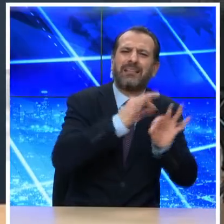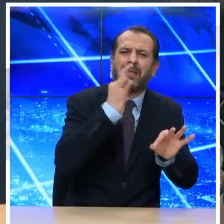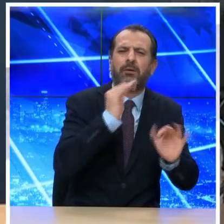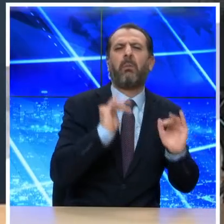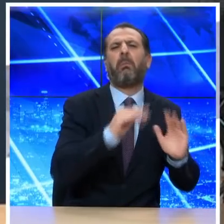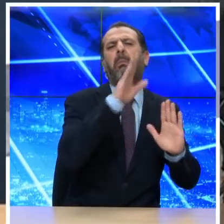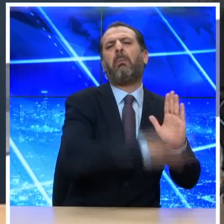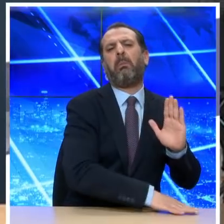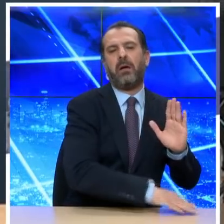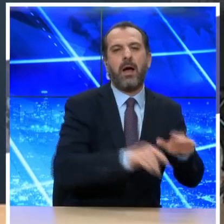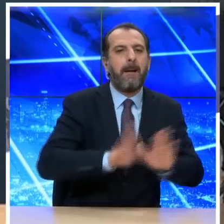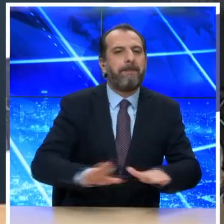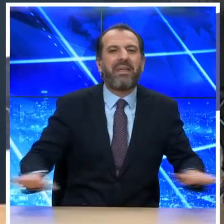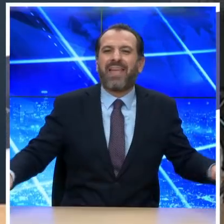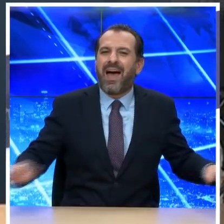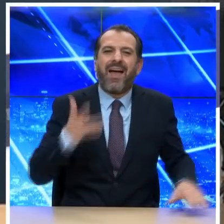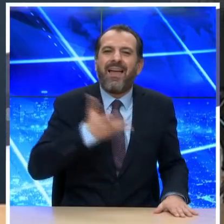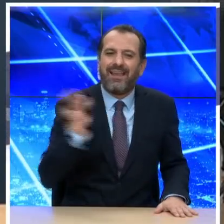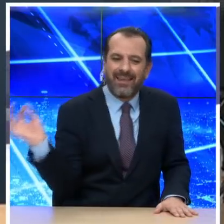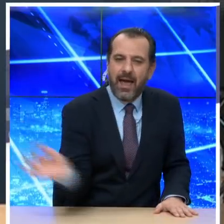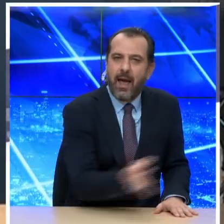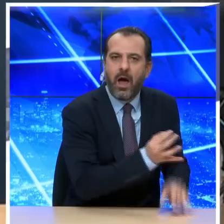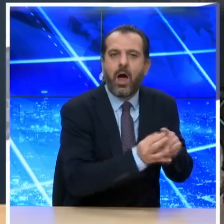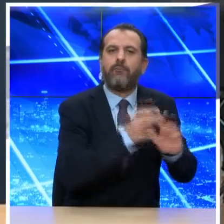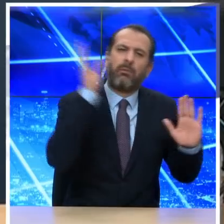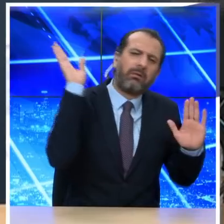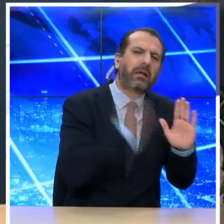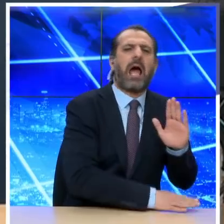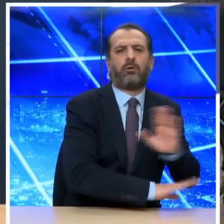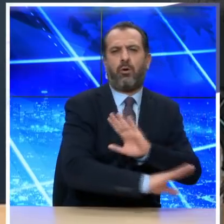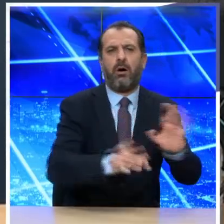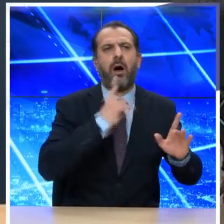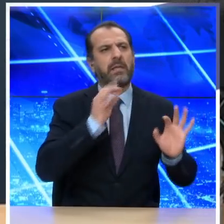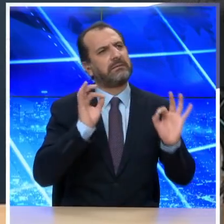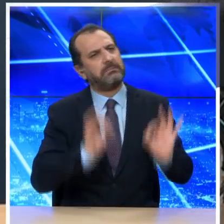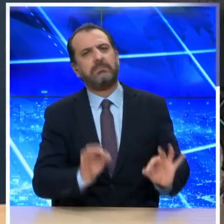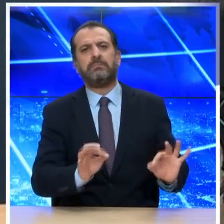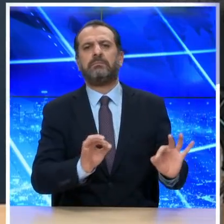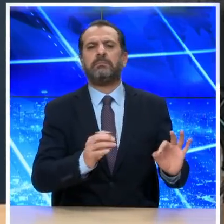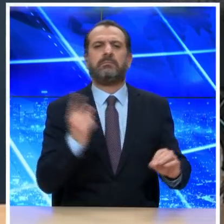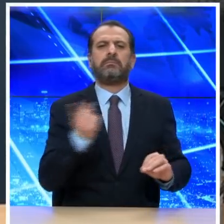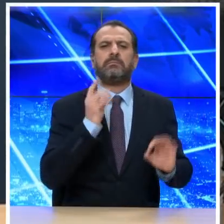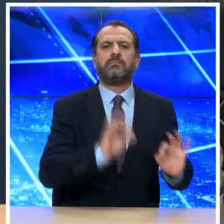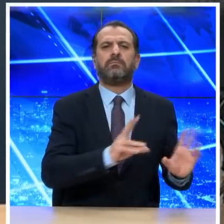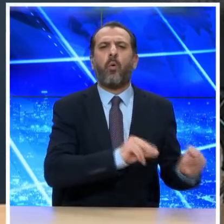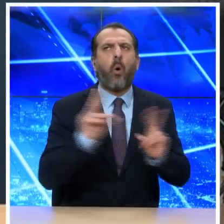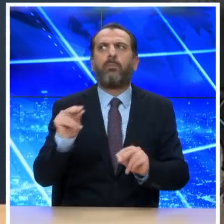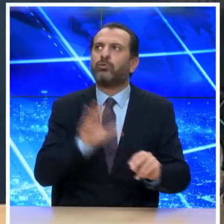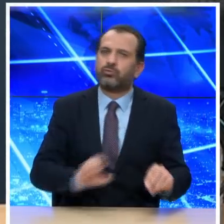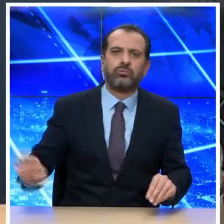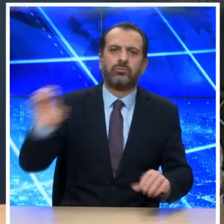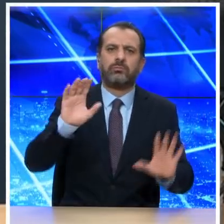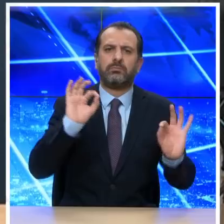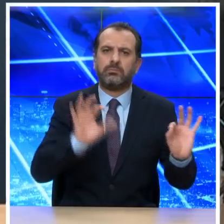ενώ η ηλικιακή ομάδα των παιδιών εξακολουθεί να διατηρεί τα χαμηλά επίπεδα στα πλαίσια της σχετικής επίπτωσης που έχει παρατηρηθεί σε όλη τη